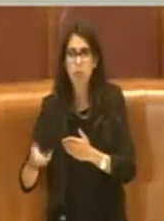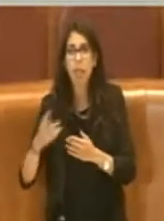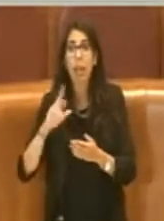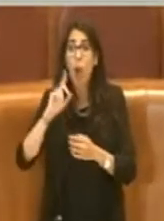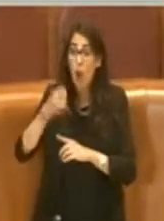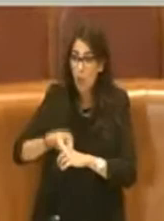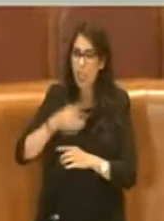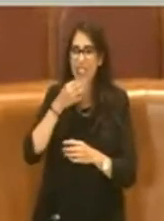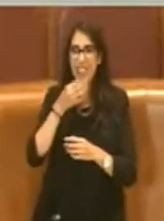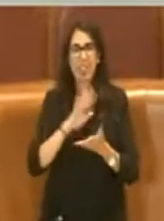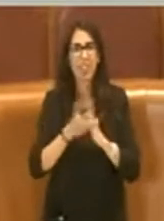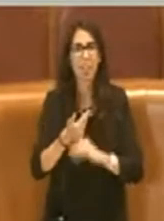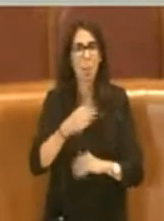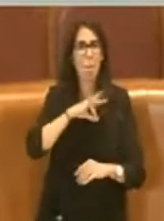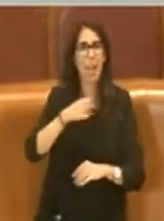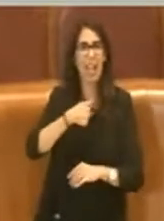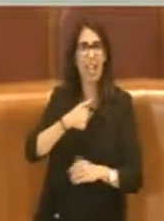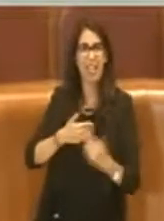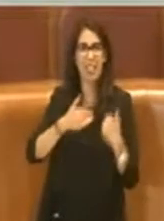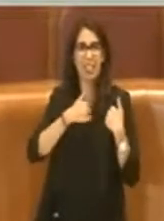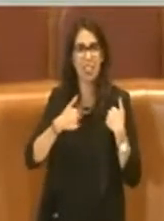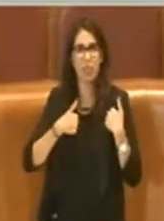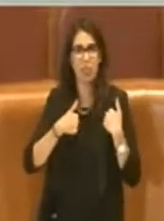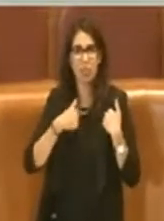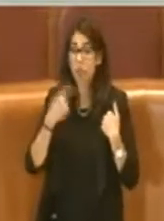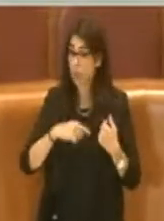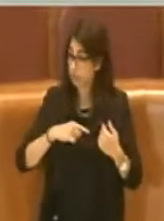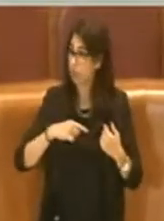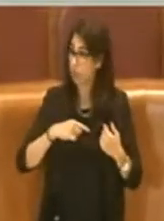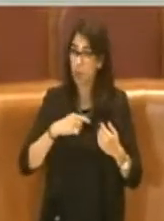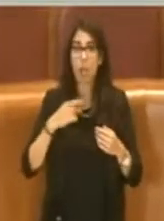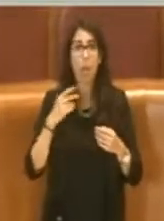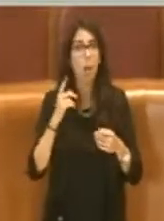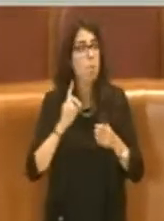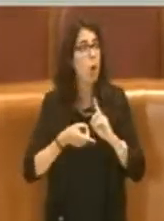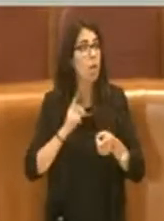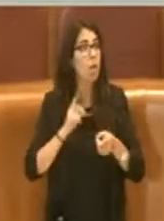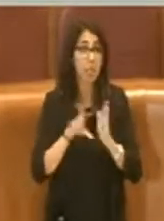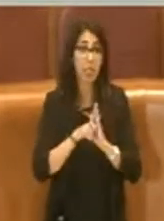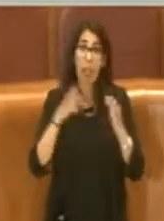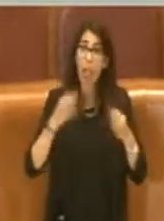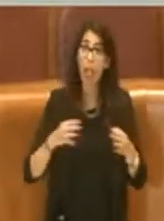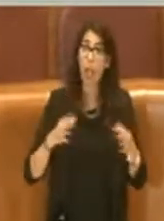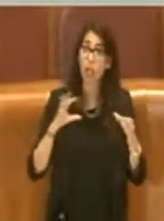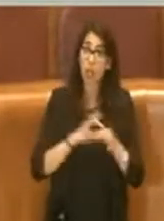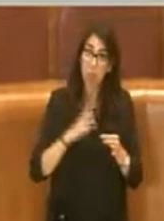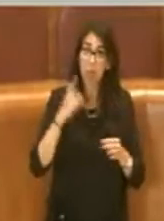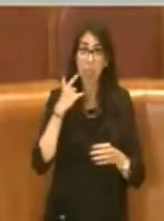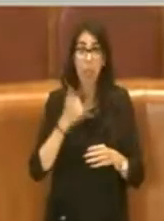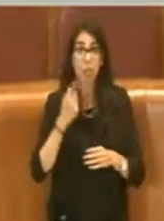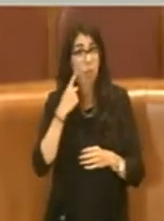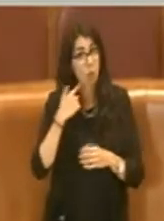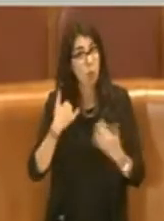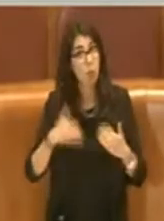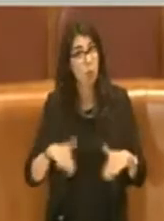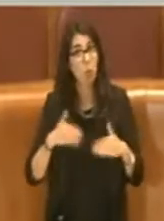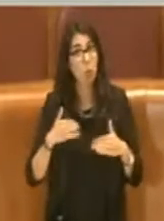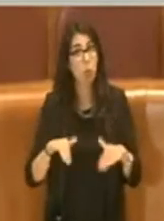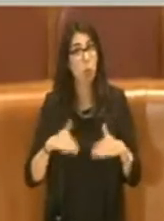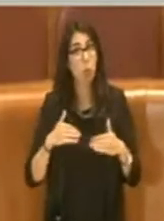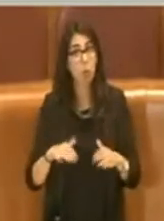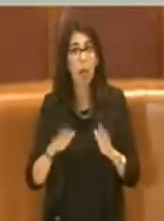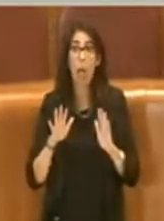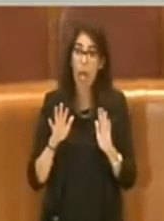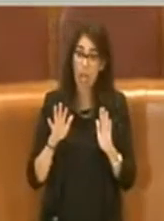un metodo politicamente legittimo, ci mancherebbe altro, anzi intelligente, furbo, ci mancherebbe anzi vi